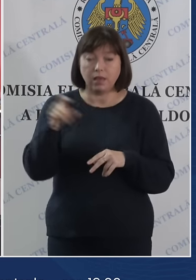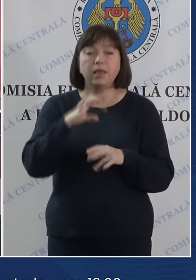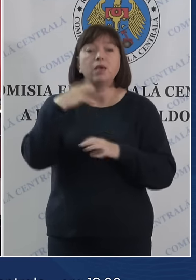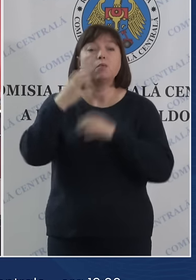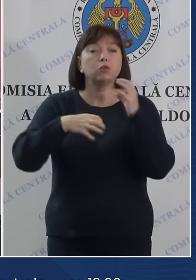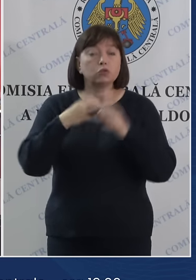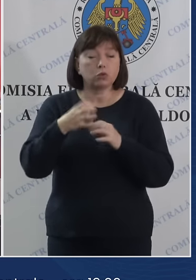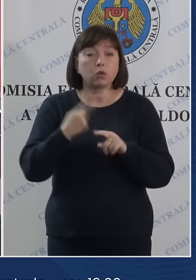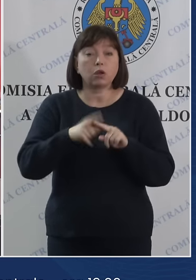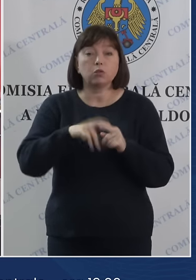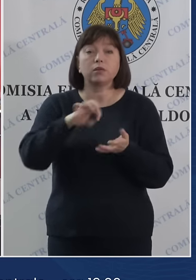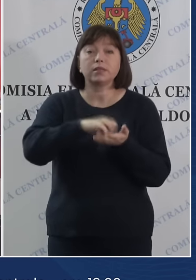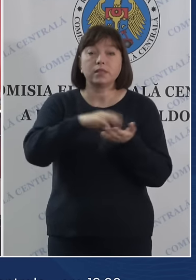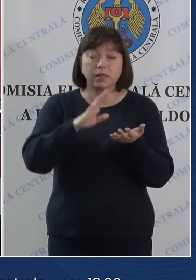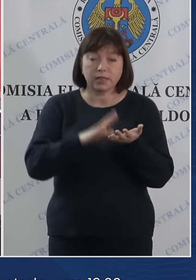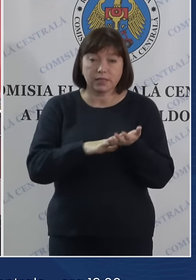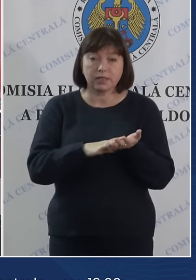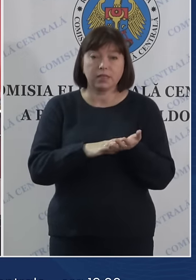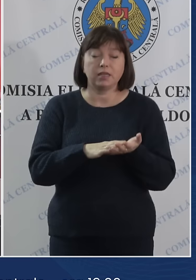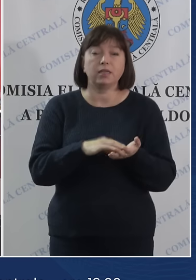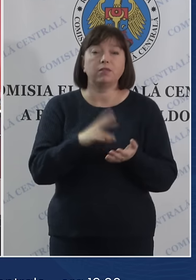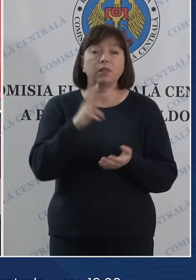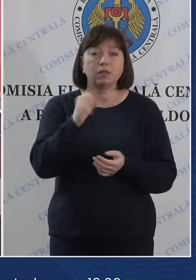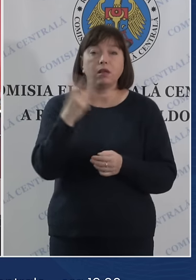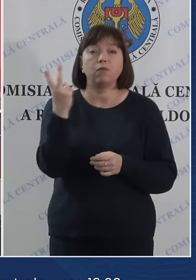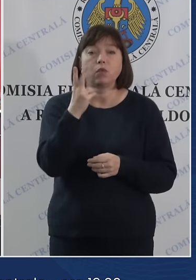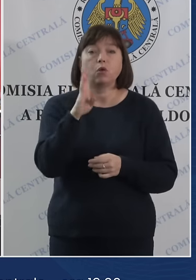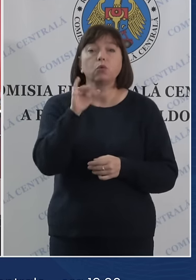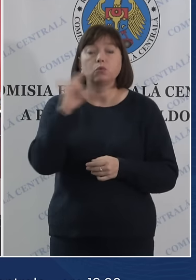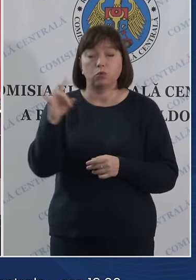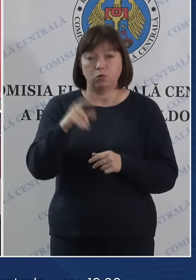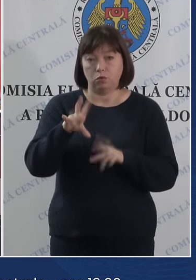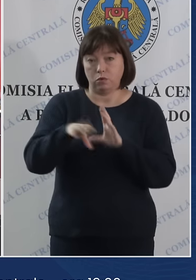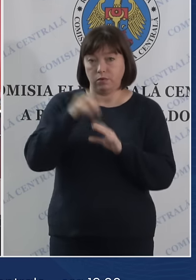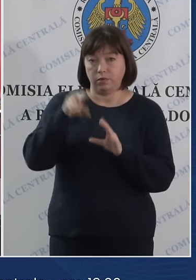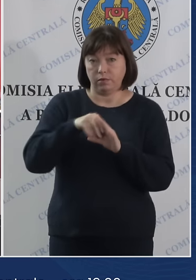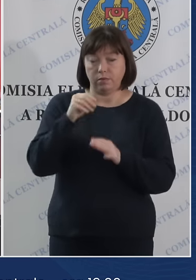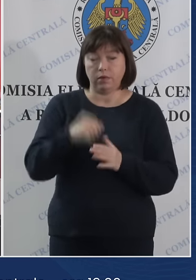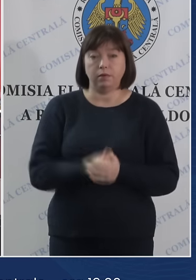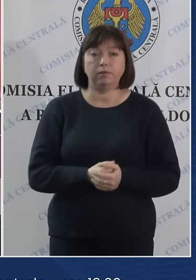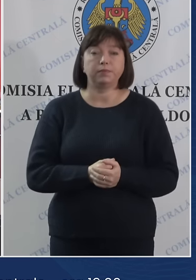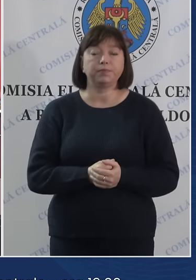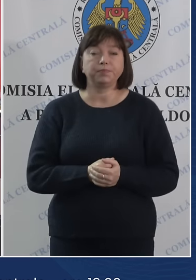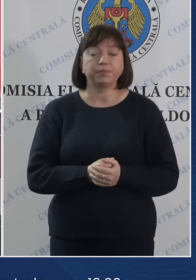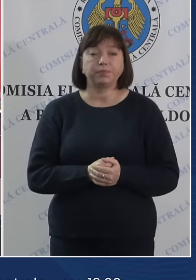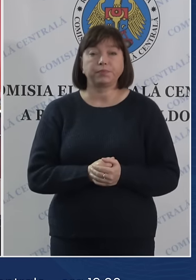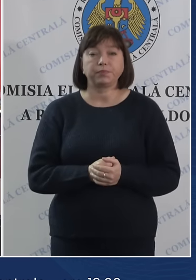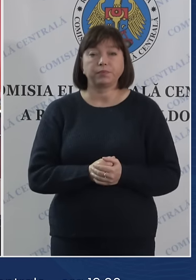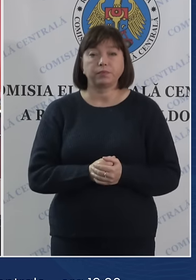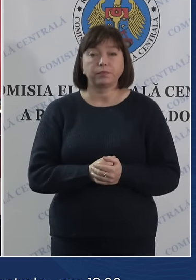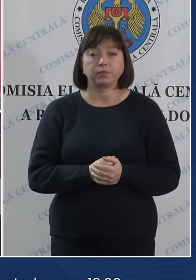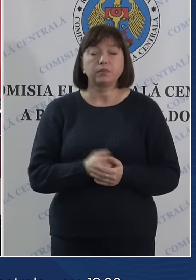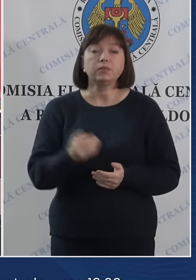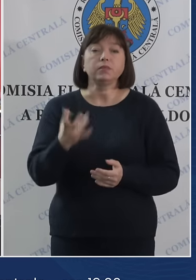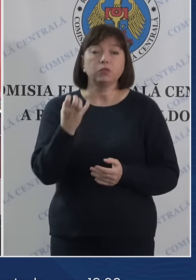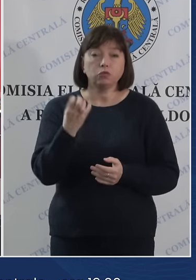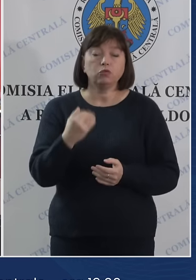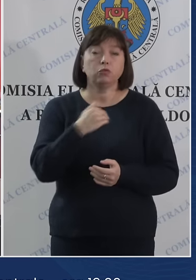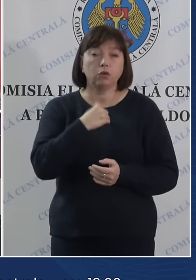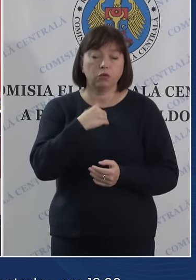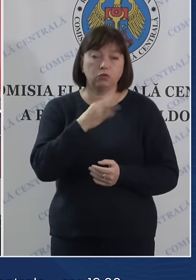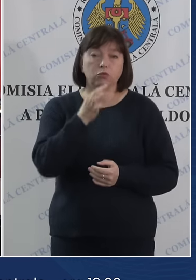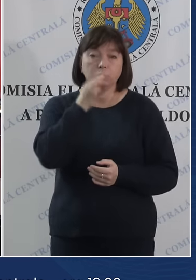înregistrați pentru turul 2 de Scrucienu. Respectiv, vreau să